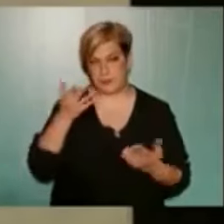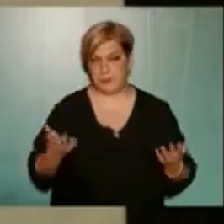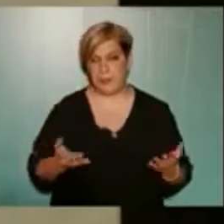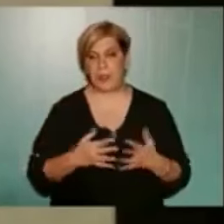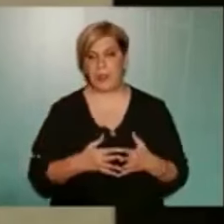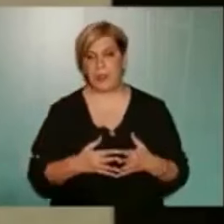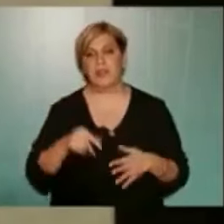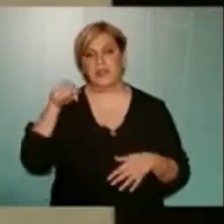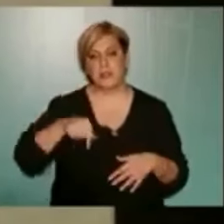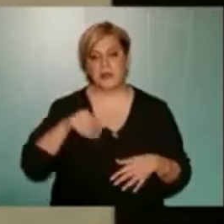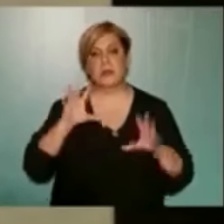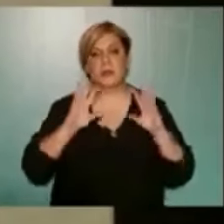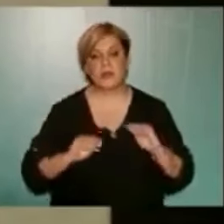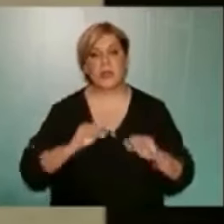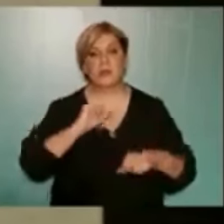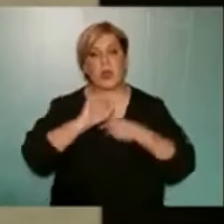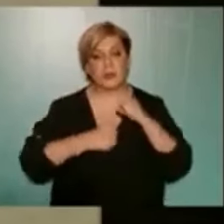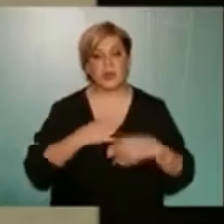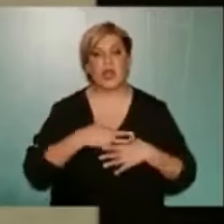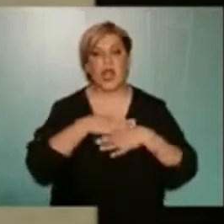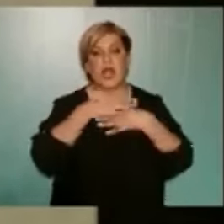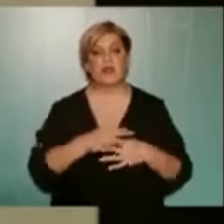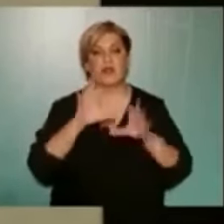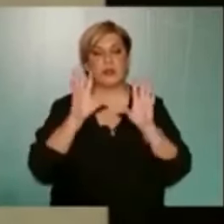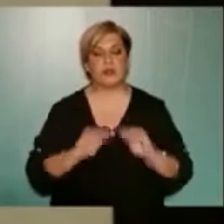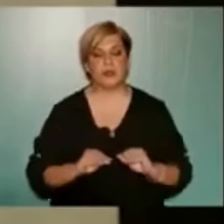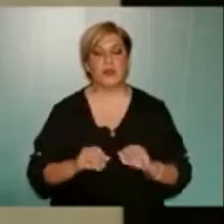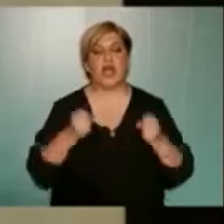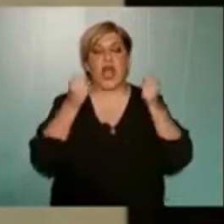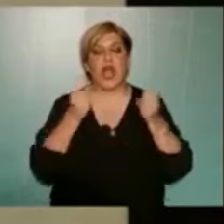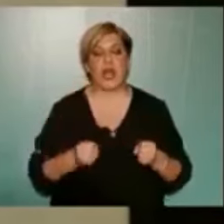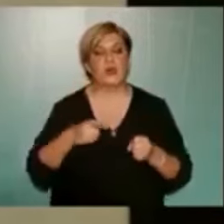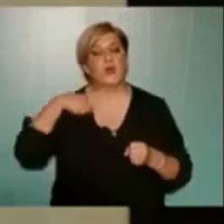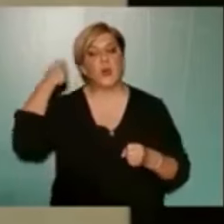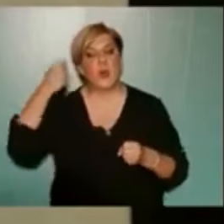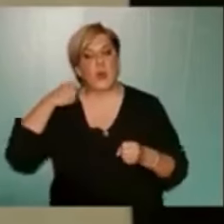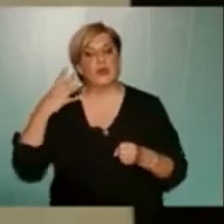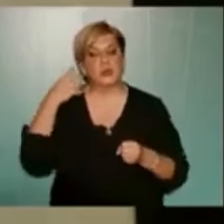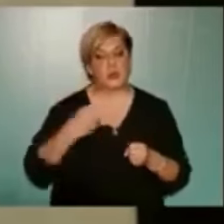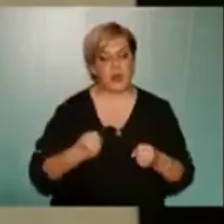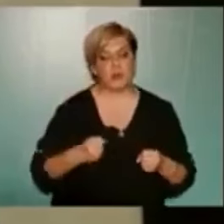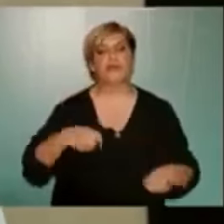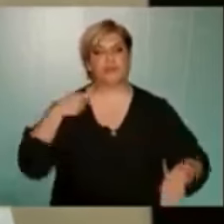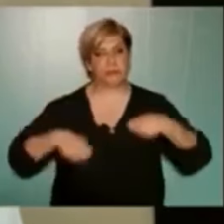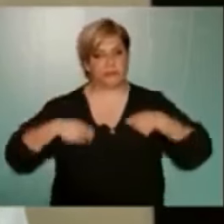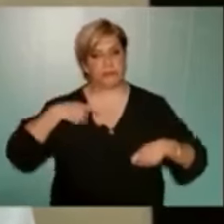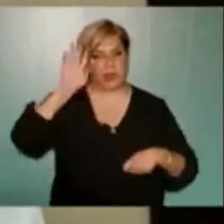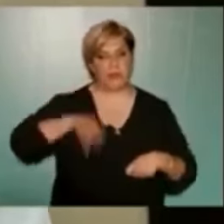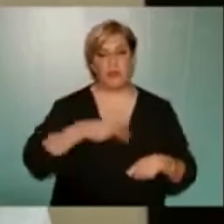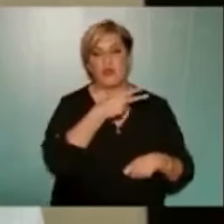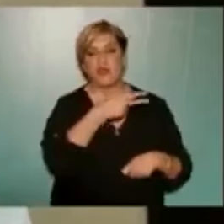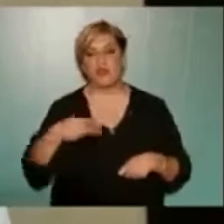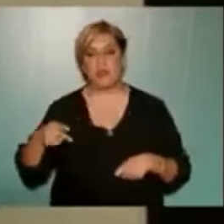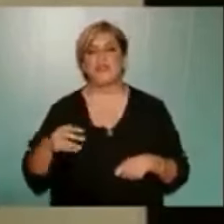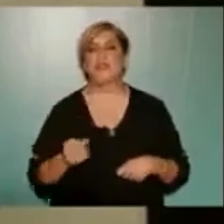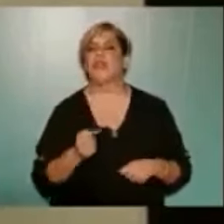και σήμερα ήρθα εδώ να προσπαθήσω να εκπροσωπήσω τους κατοίκους και τους γονείς που έχουμε κινητοποιηθεί τις τελευταίες δύο εβδομάδες